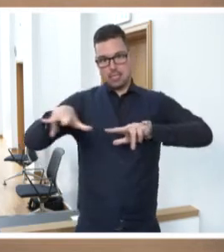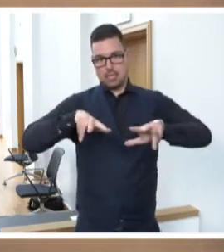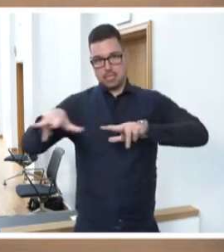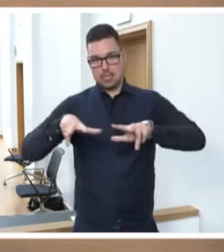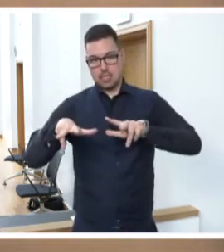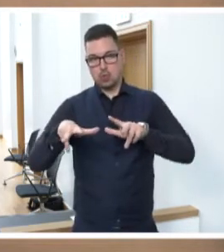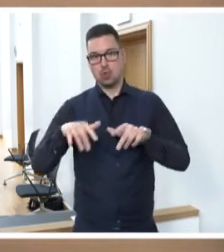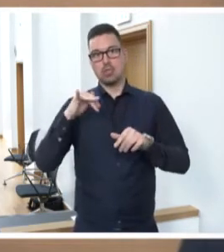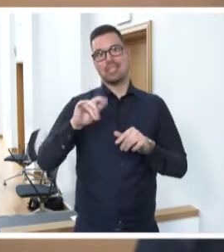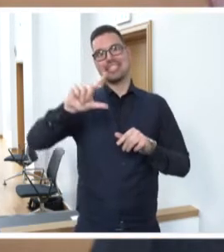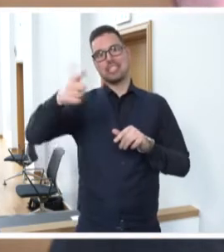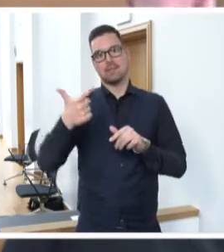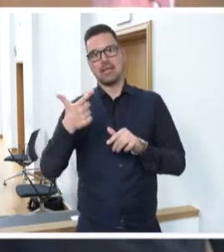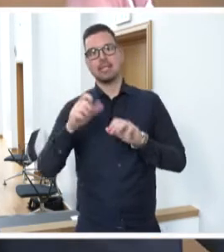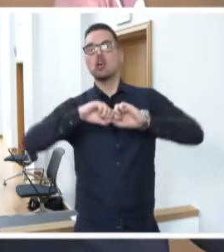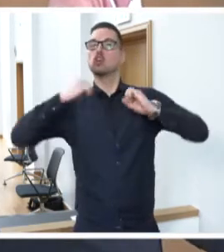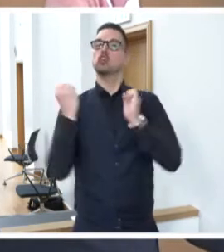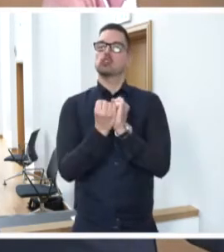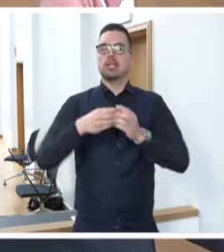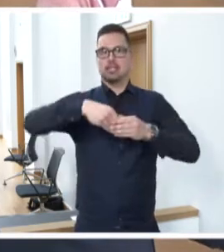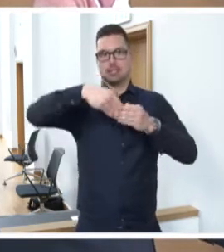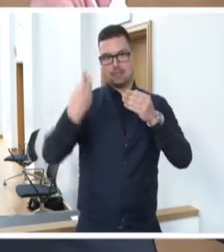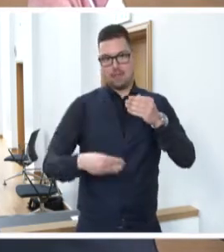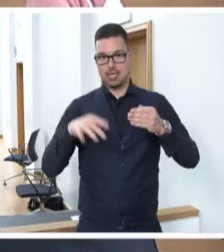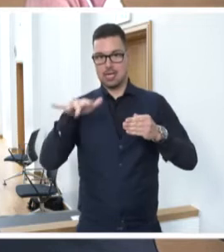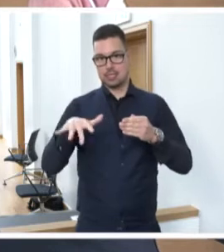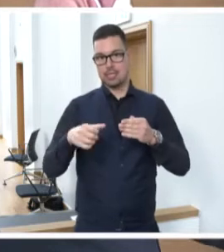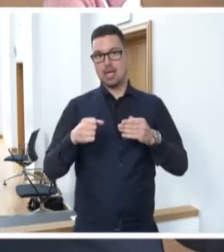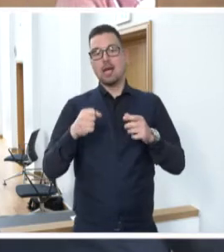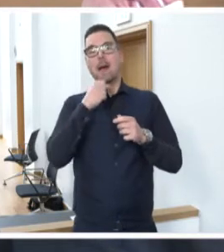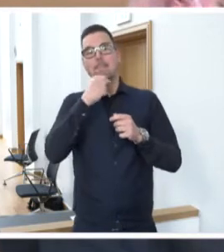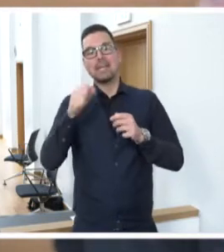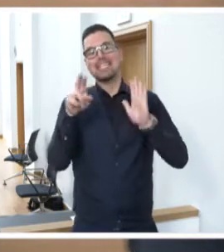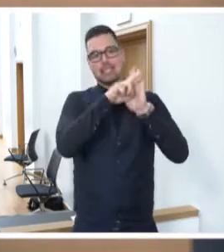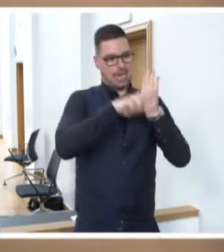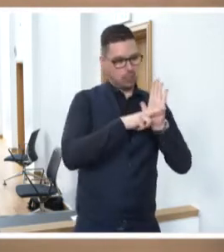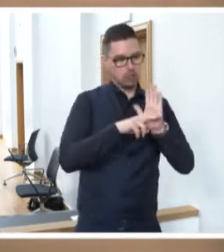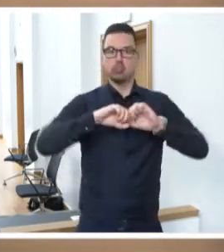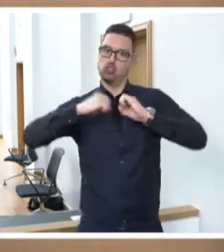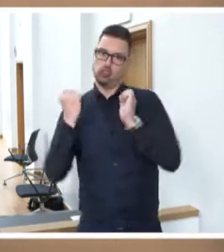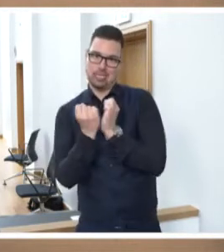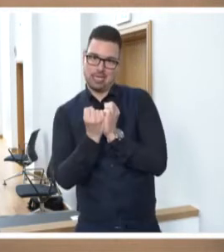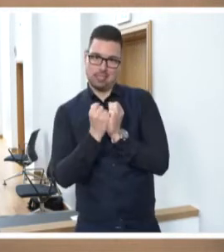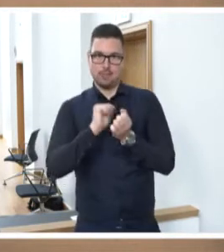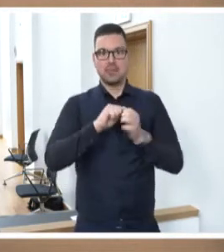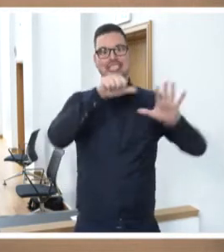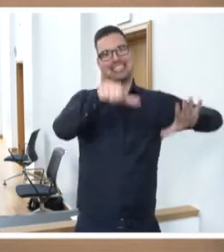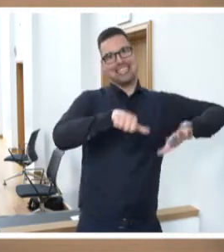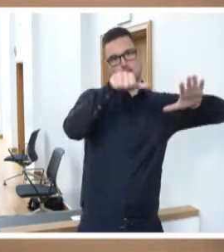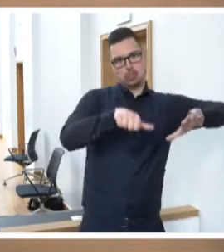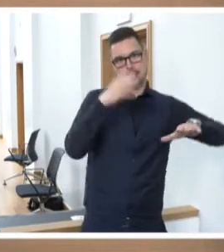zur Zustimmung zum zweiten Staatsvertrag zur Änderung medienrechtlicher Staatsverträge, der Ihnen als Drucksache 16